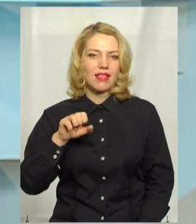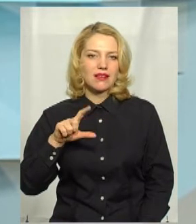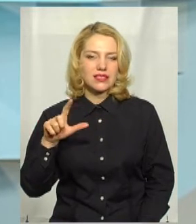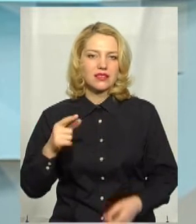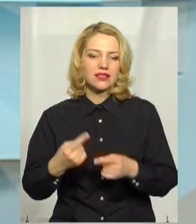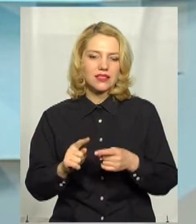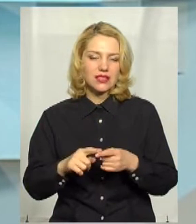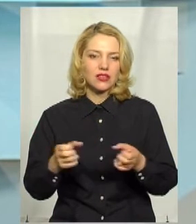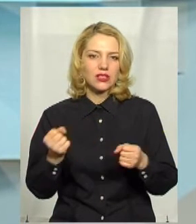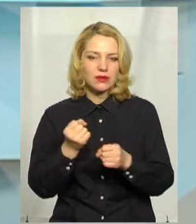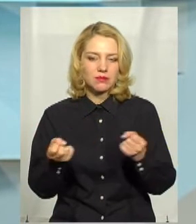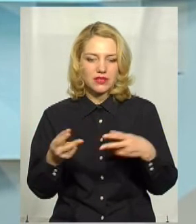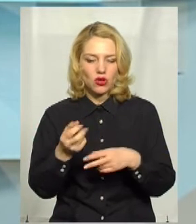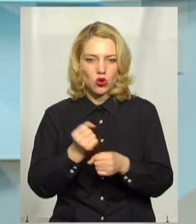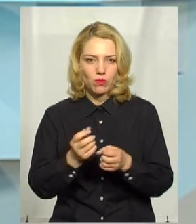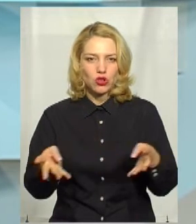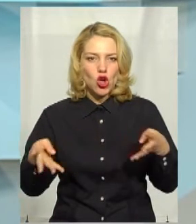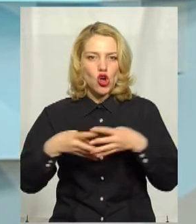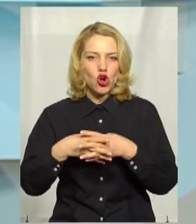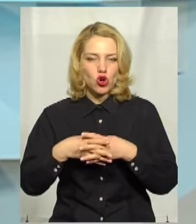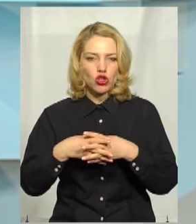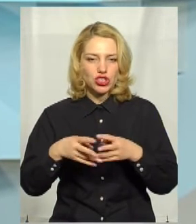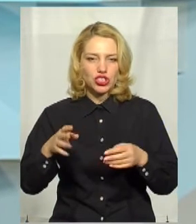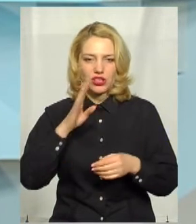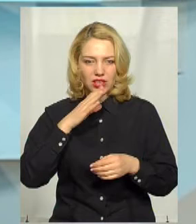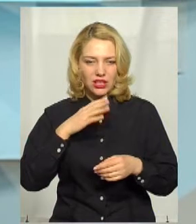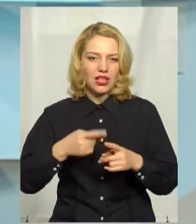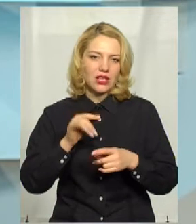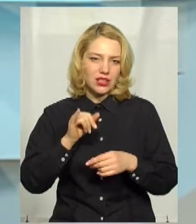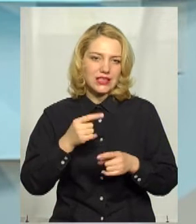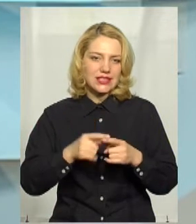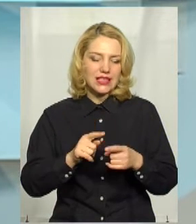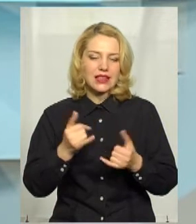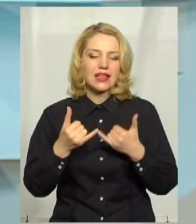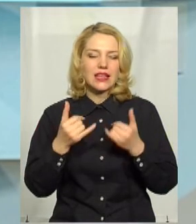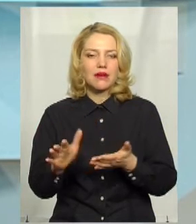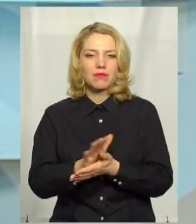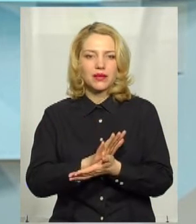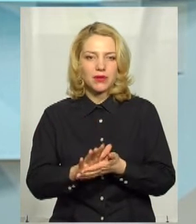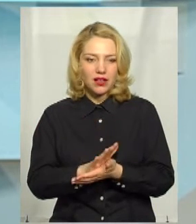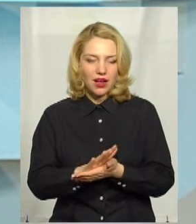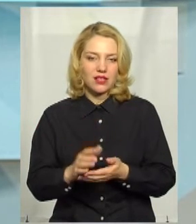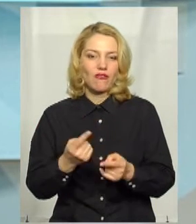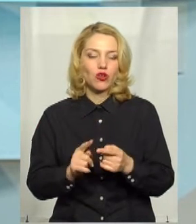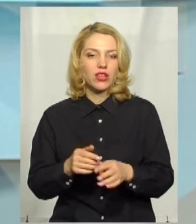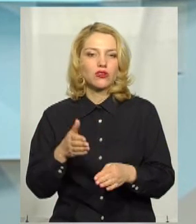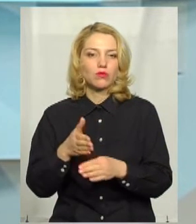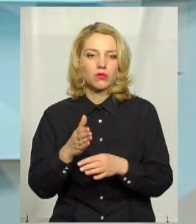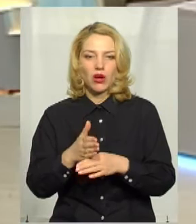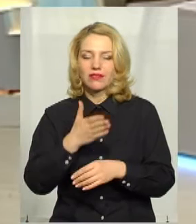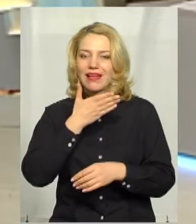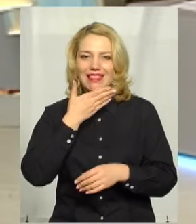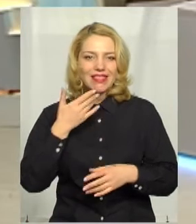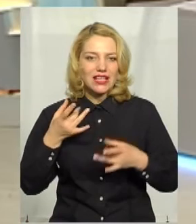відсоткові розчини для прибирання транспортних засобів. Це ті засоби, які дієві, які не